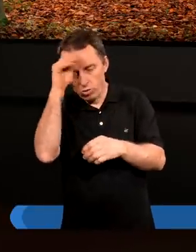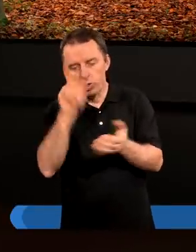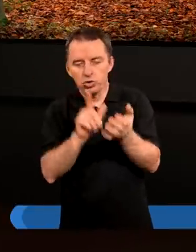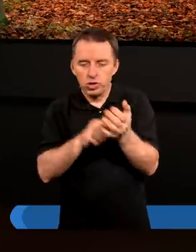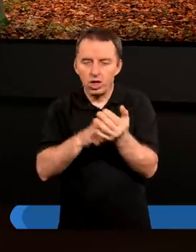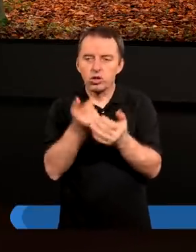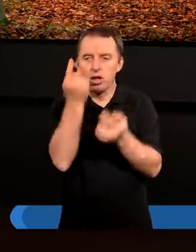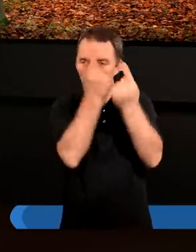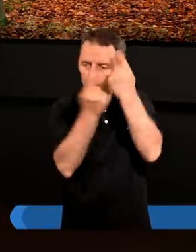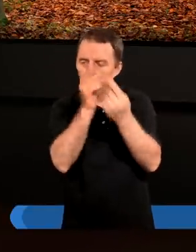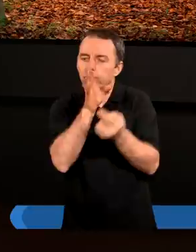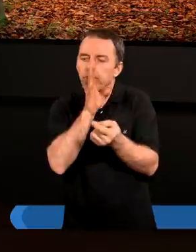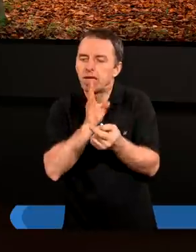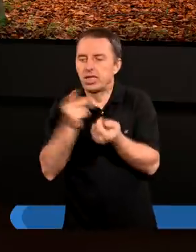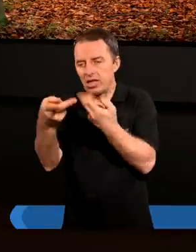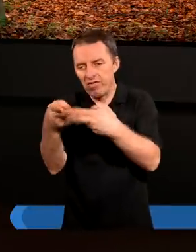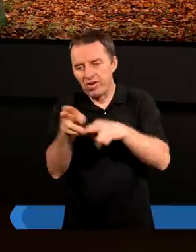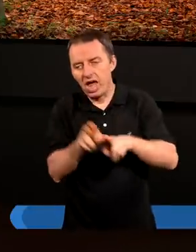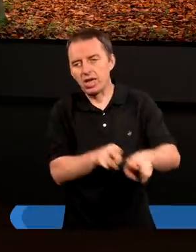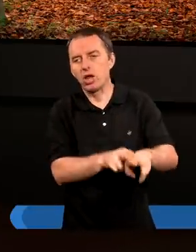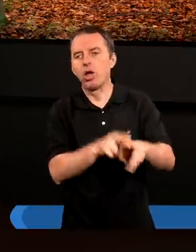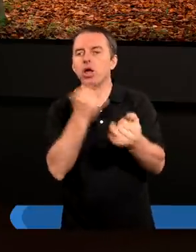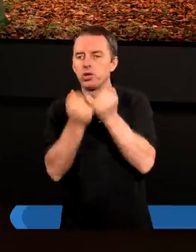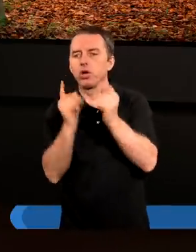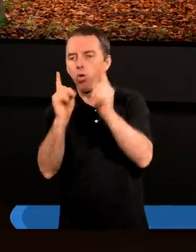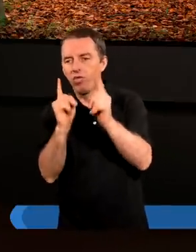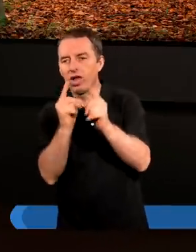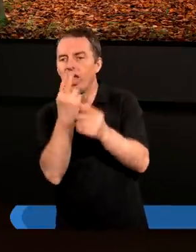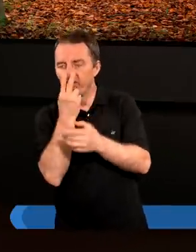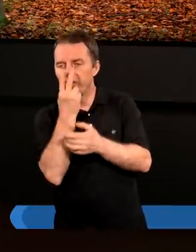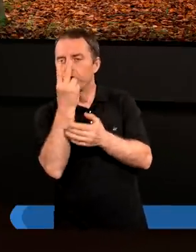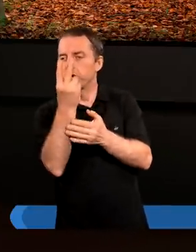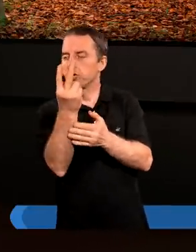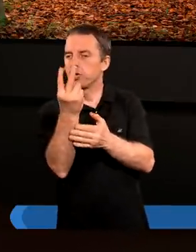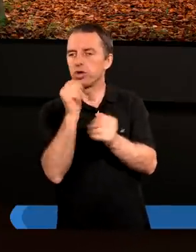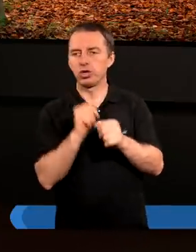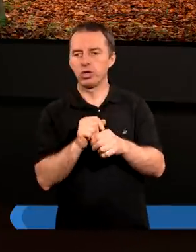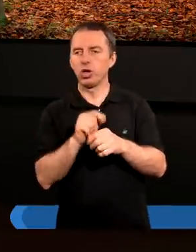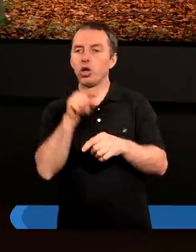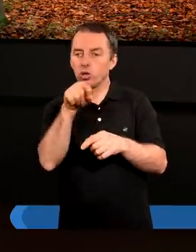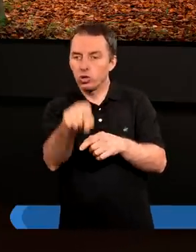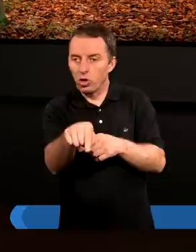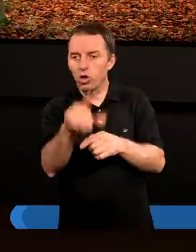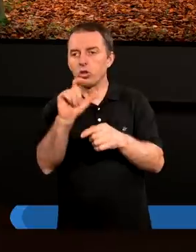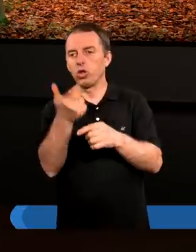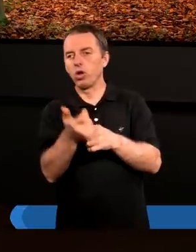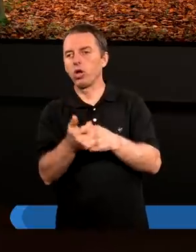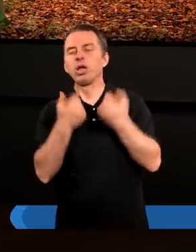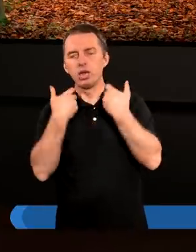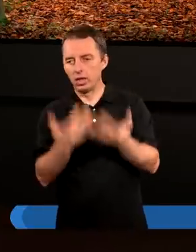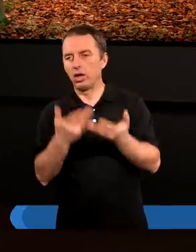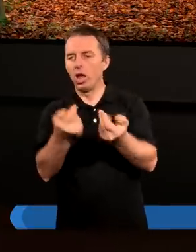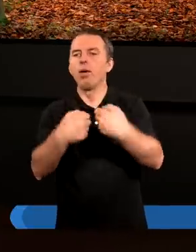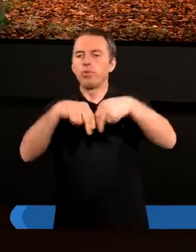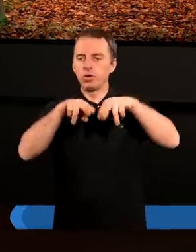do tej myśli wracał. Jeżeli uważasz, że widzisz, no to ja chciałbym ci